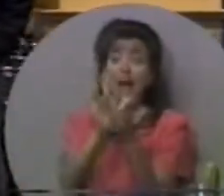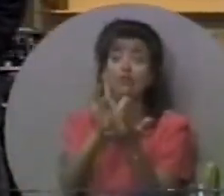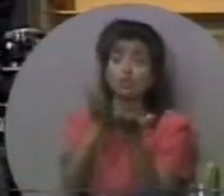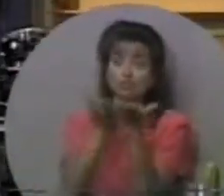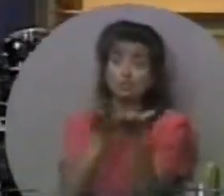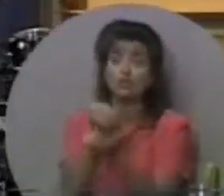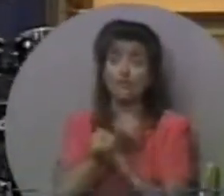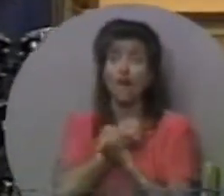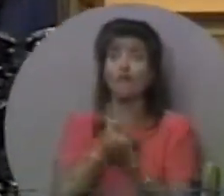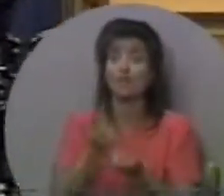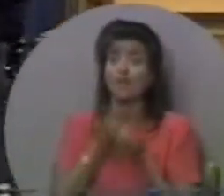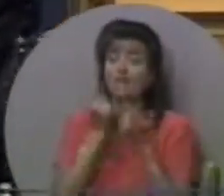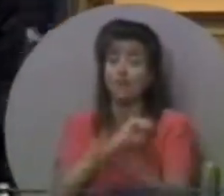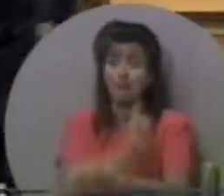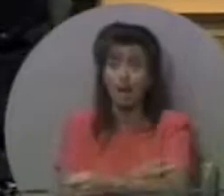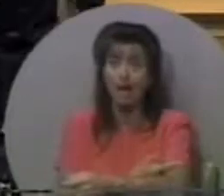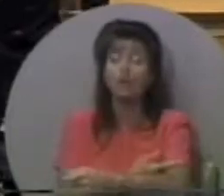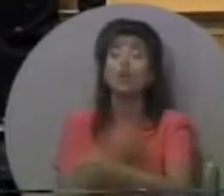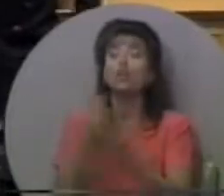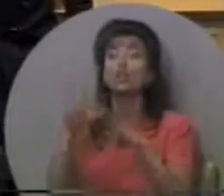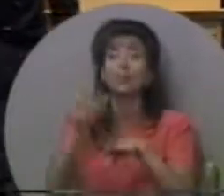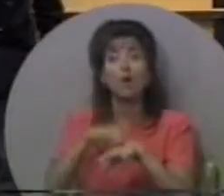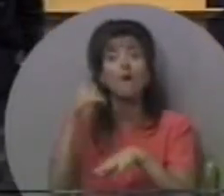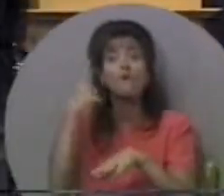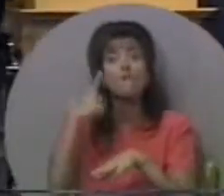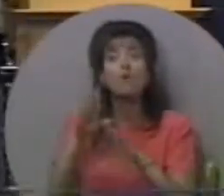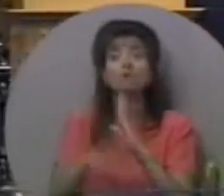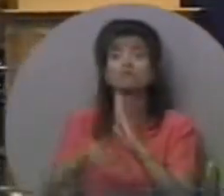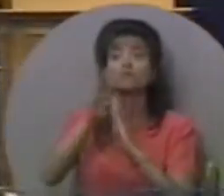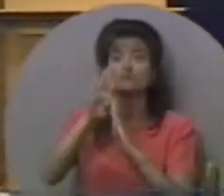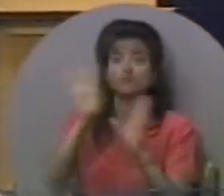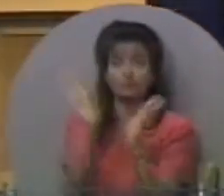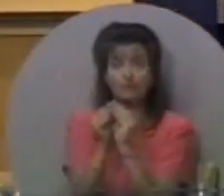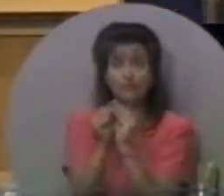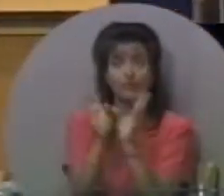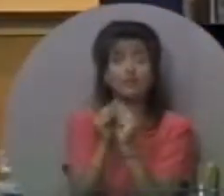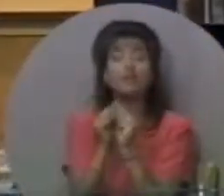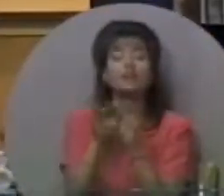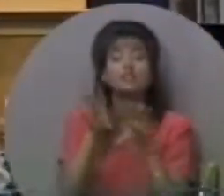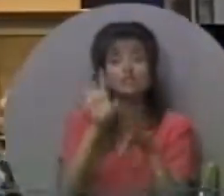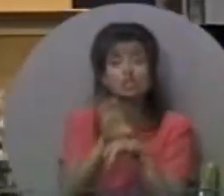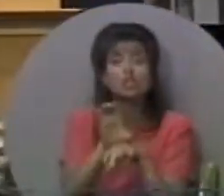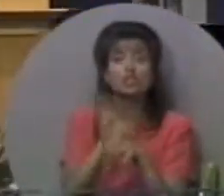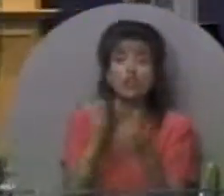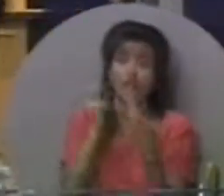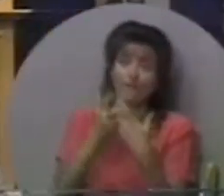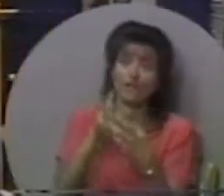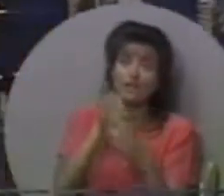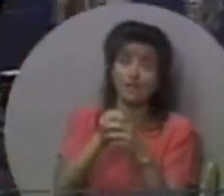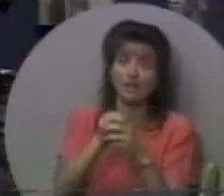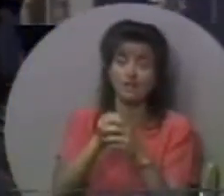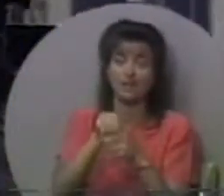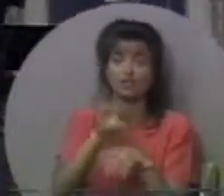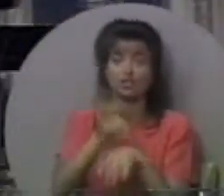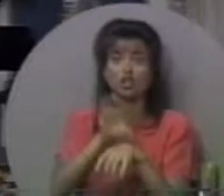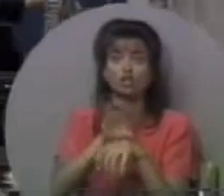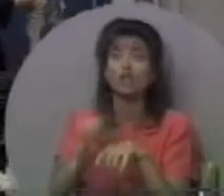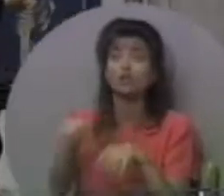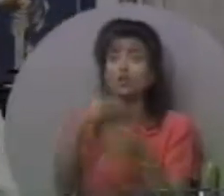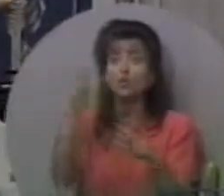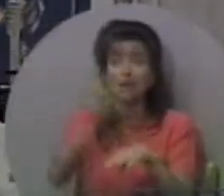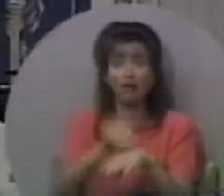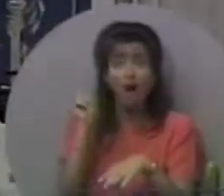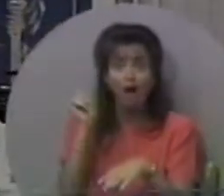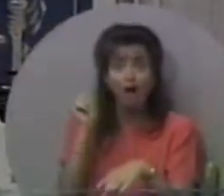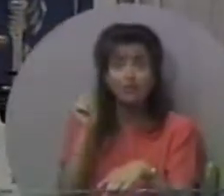служіння, до здобування життя, сили, влади. Ви були покликані зростати зібрані, бути членом, зокрема, в тілі.